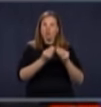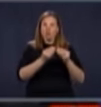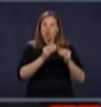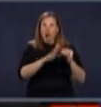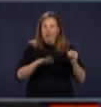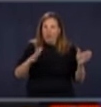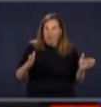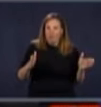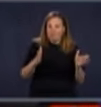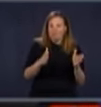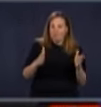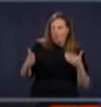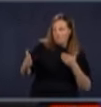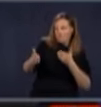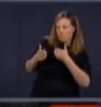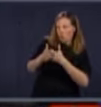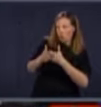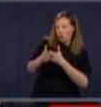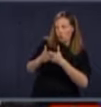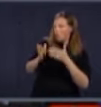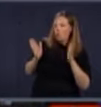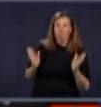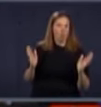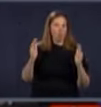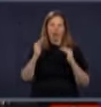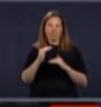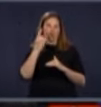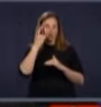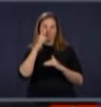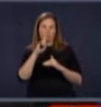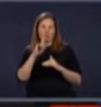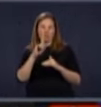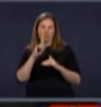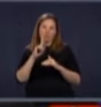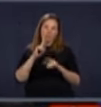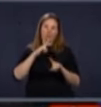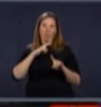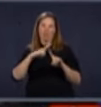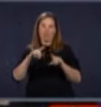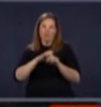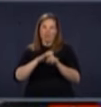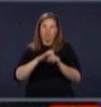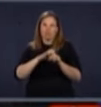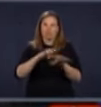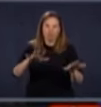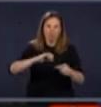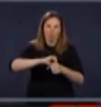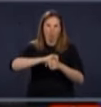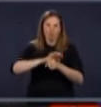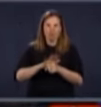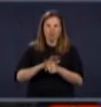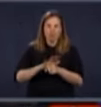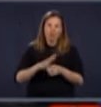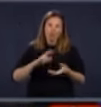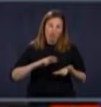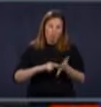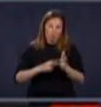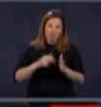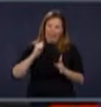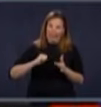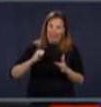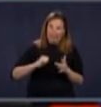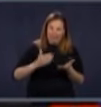donc, ce n pas idéal pour la propagation du virus. Donc, on essaie de donner des